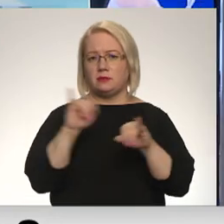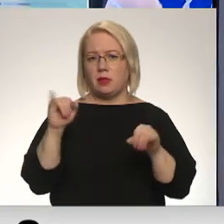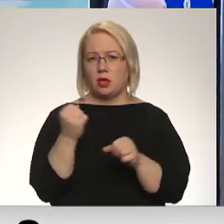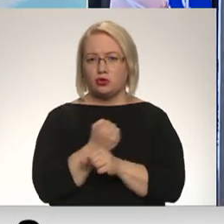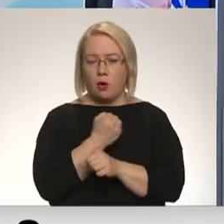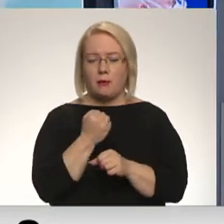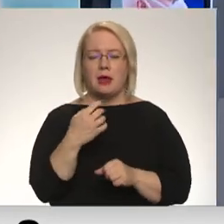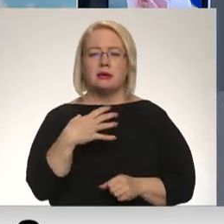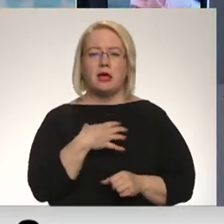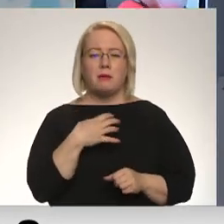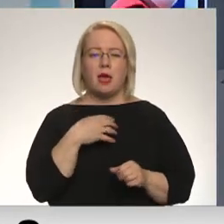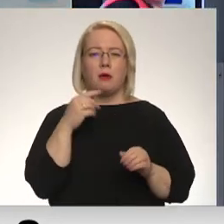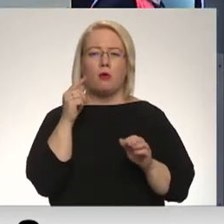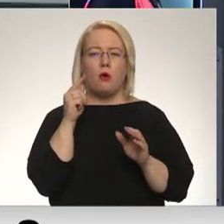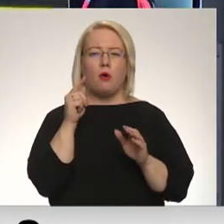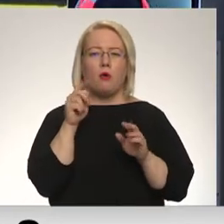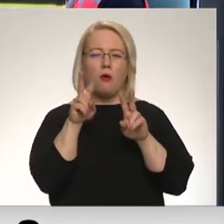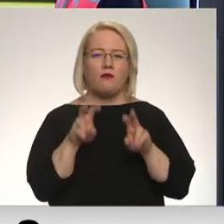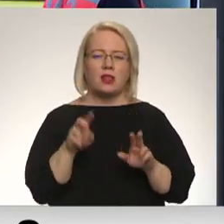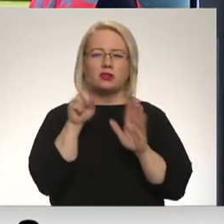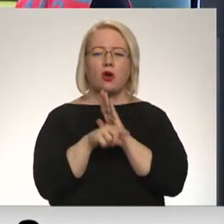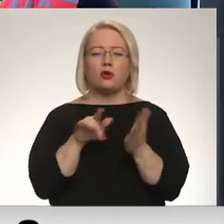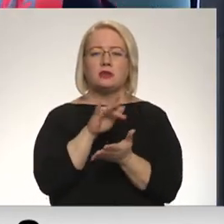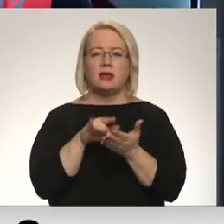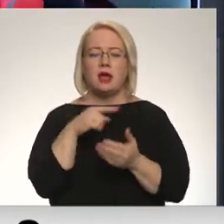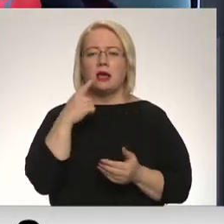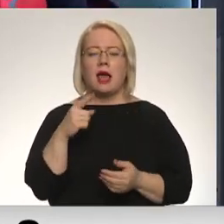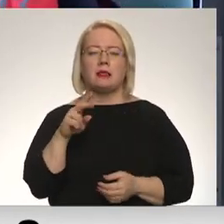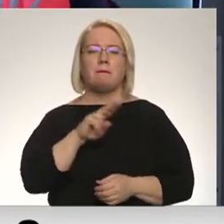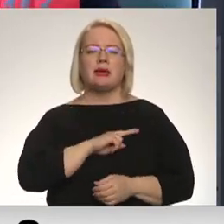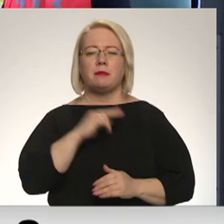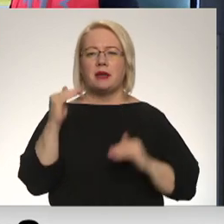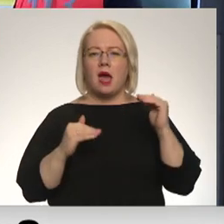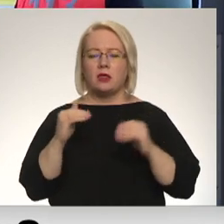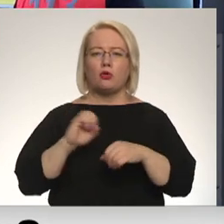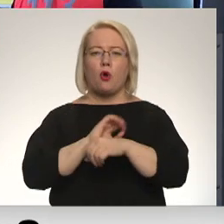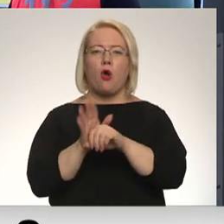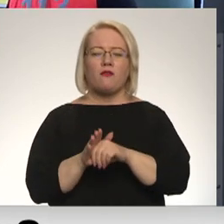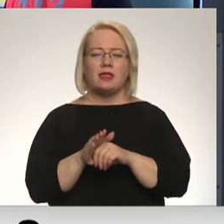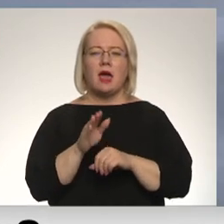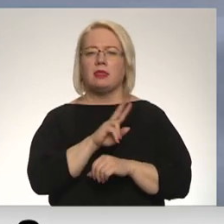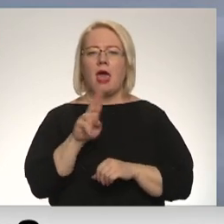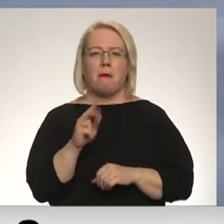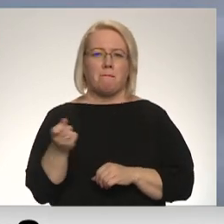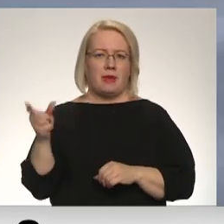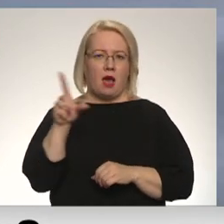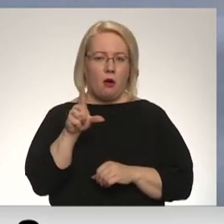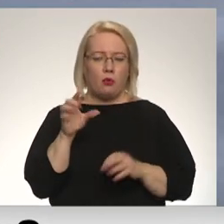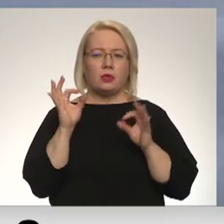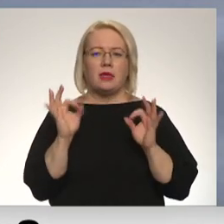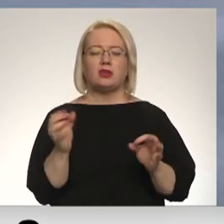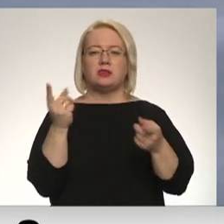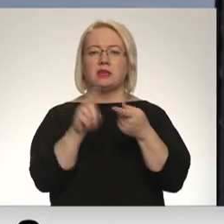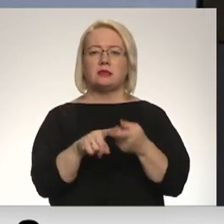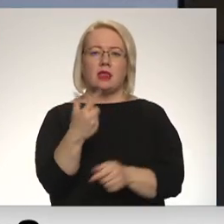Slimība profilaksas un kontrols centrā norāda, ka mirstības rādītāja no Covid Eiropā nepalielinās, un to saisti tieši ar